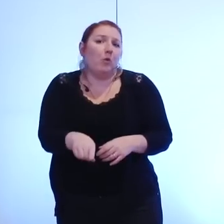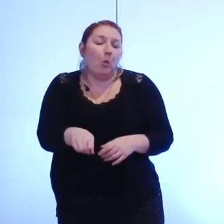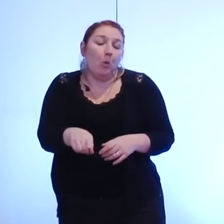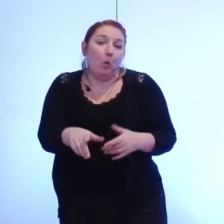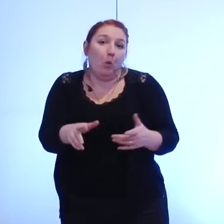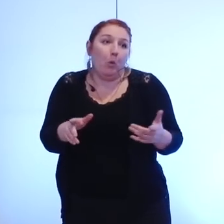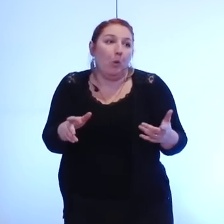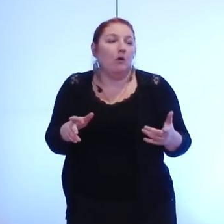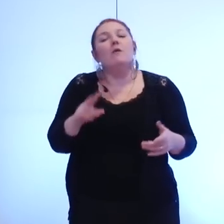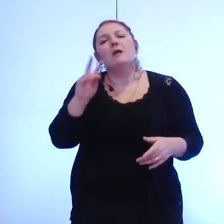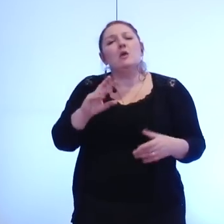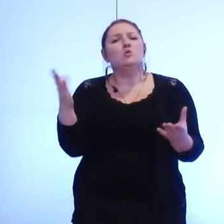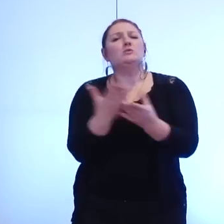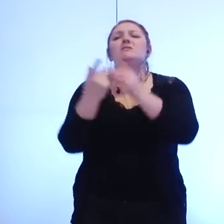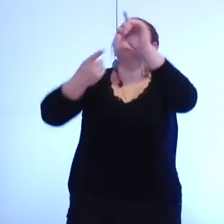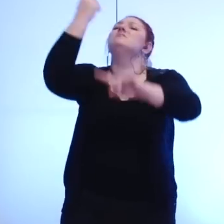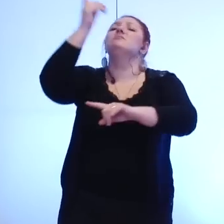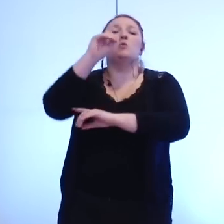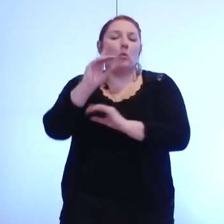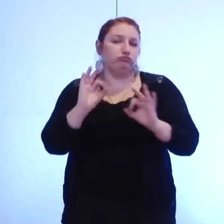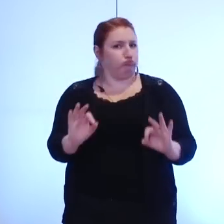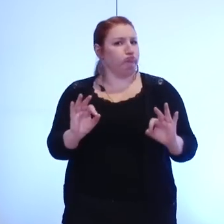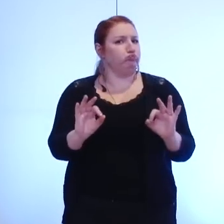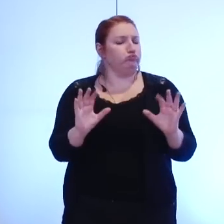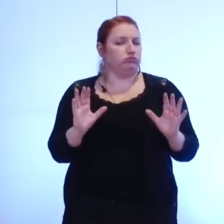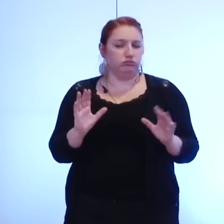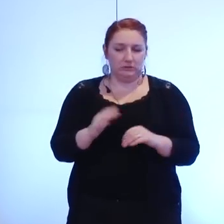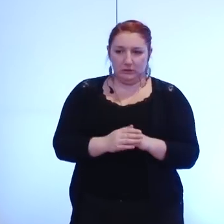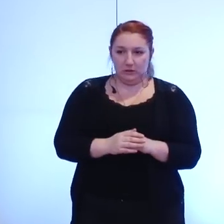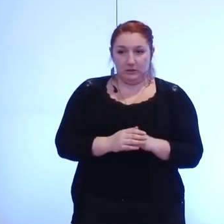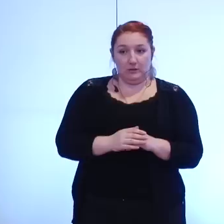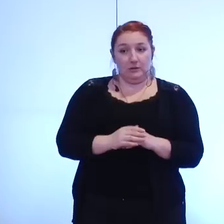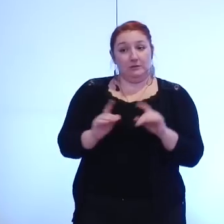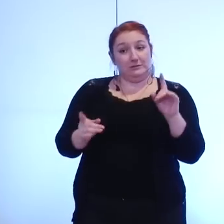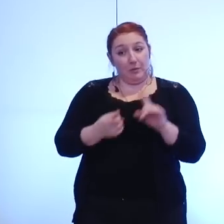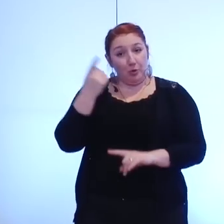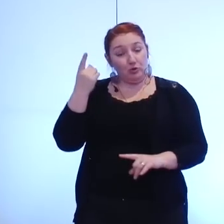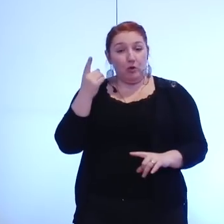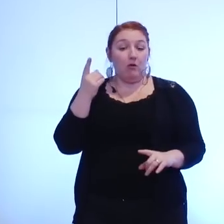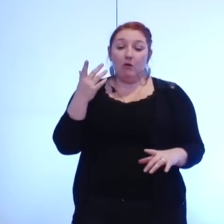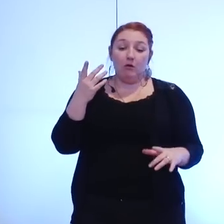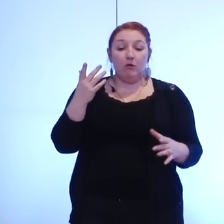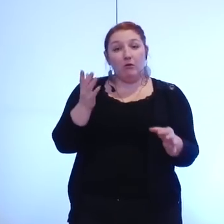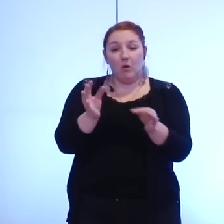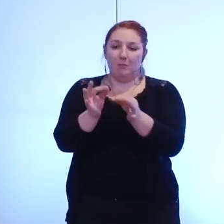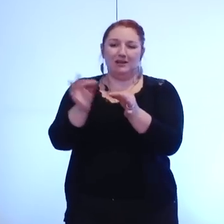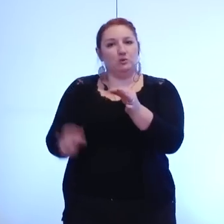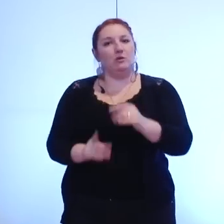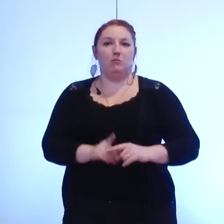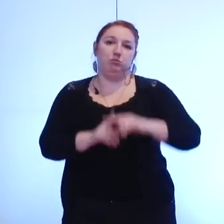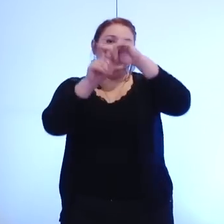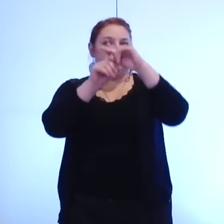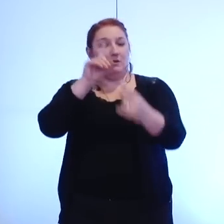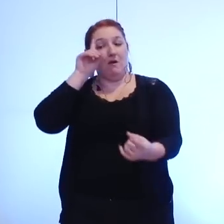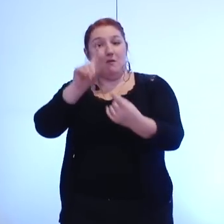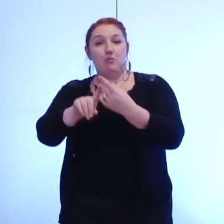n'est sans doute pas le plus important que nous aurons à gérer et il faut que celui-ci soit salué d'un succès à un moment pour que justement nous puissions aborder les